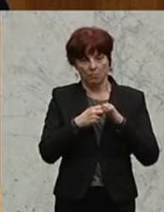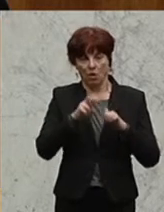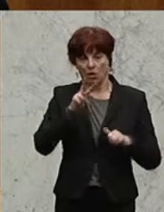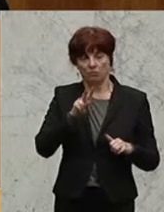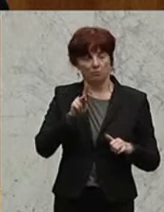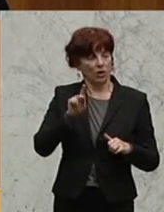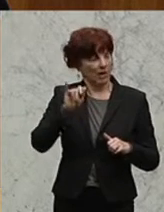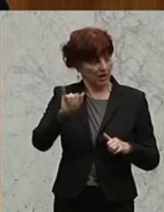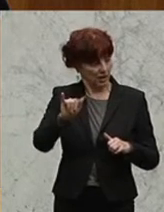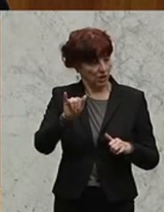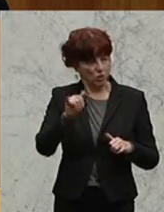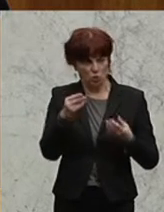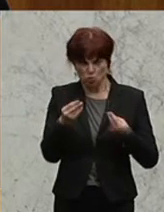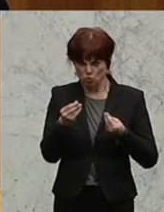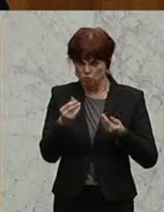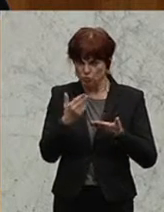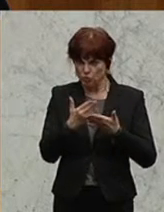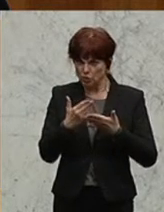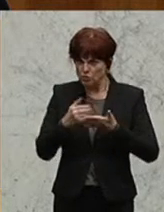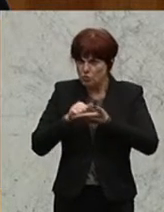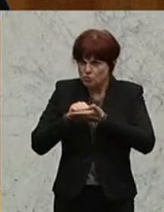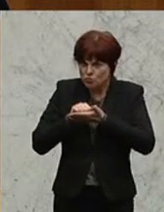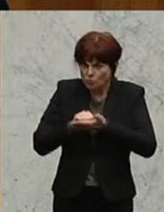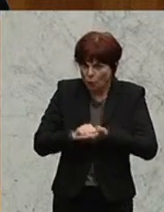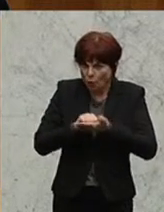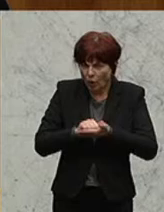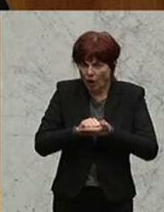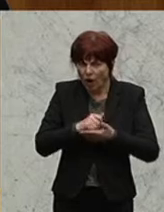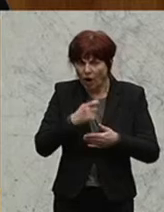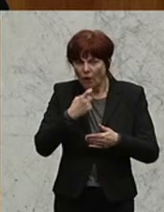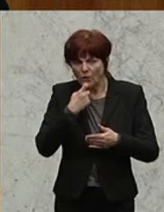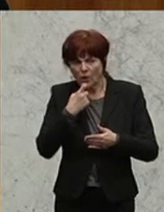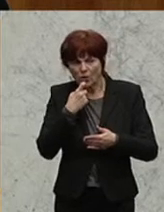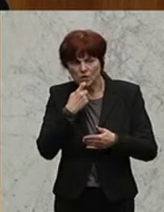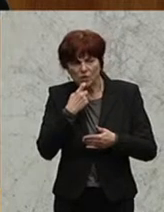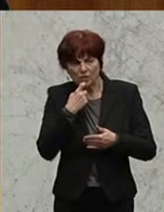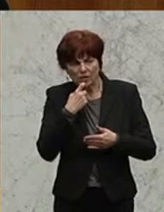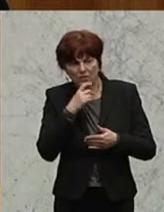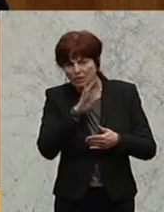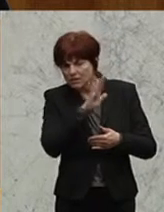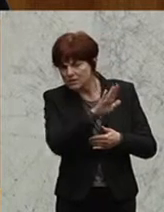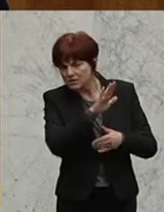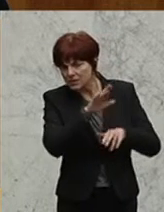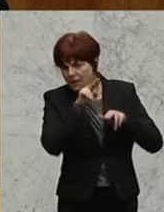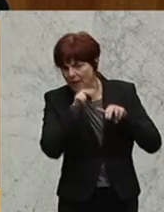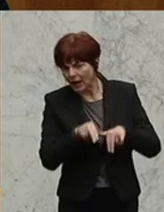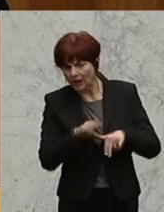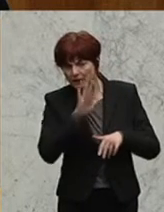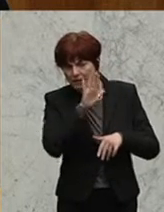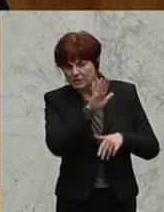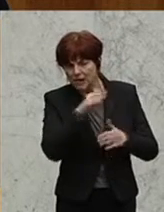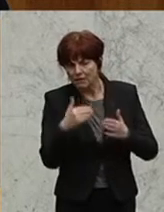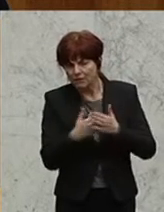der VKI schon den Druck gespürt hat, für die Konsumentinnen und Konsumenten sozusagen ihre Rechte und ihre